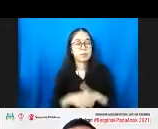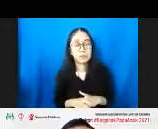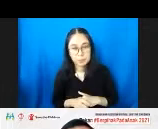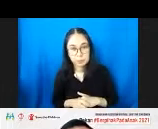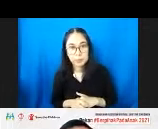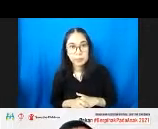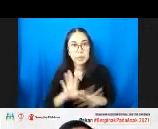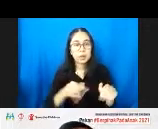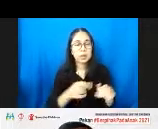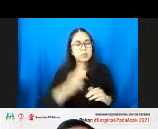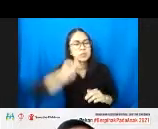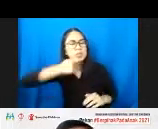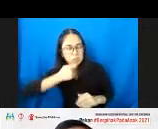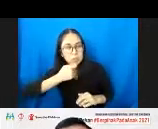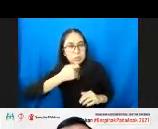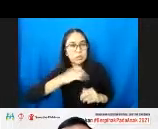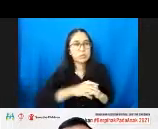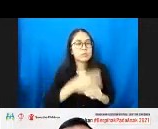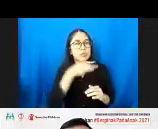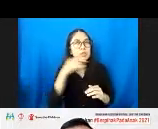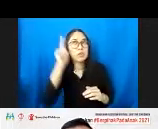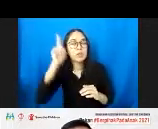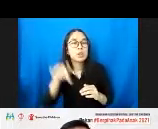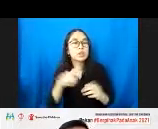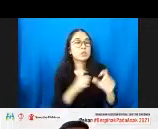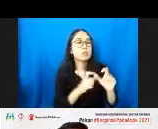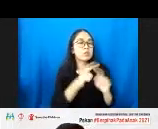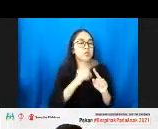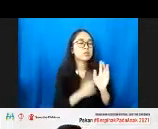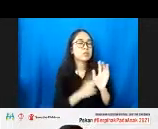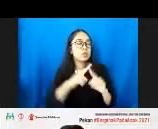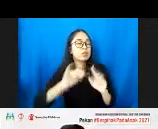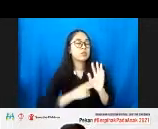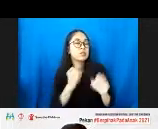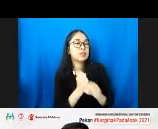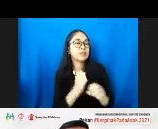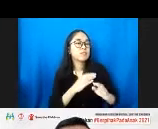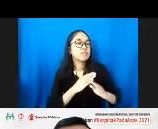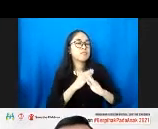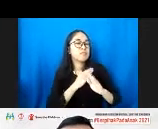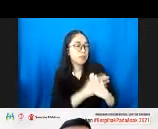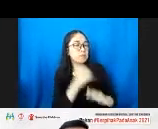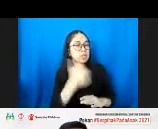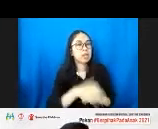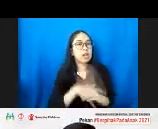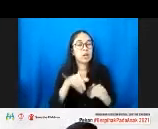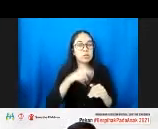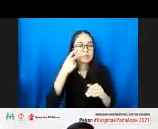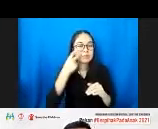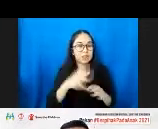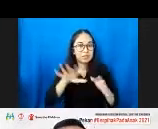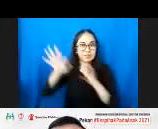seribu hari pertama kehidupan ini, insya Allah stunting ini bisa kita atasi. Dan kita kalau dalam peta dunia, agak malu juga kita kalau